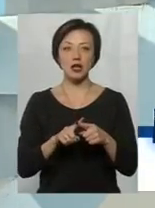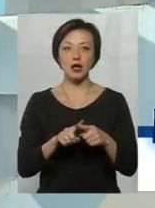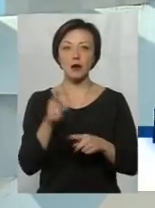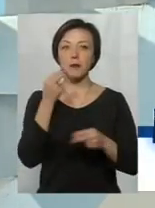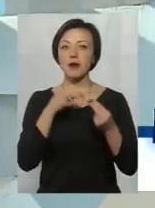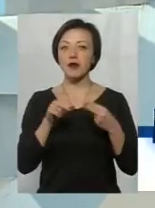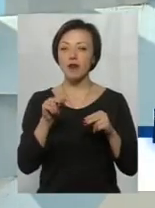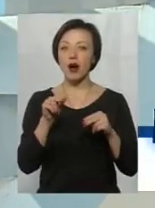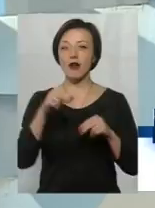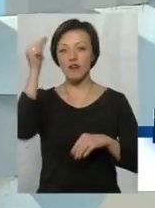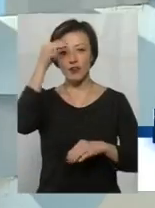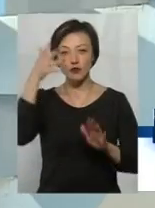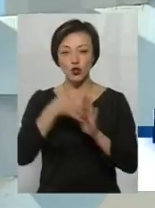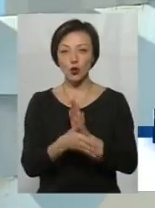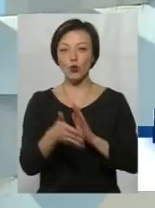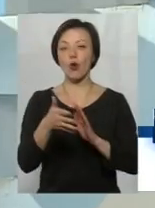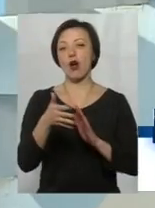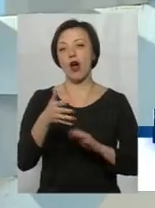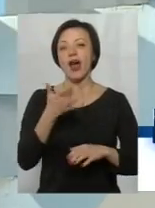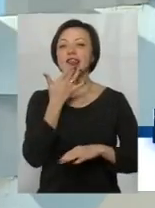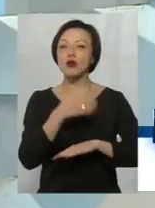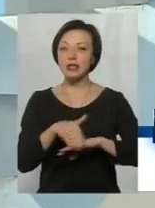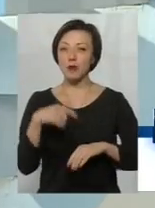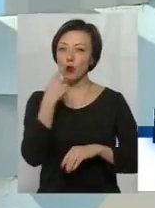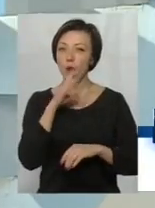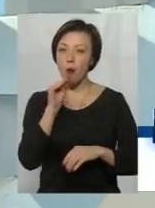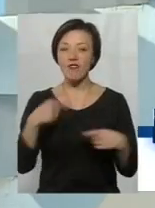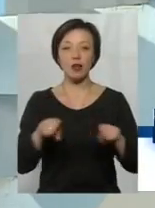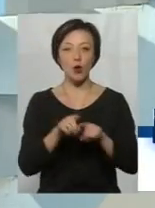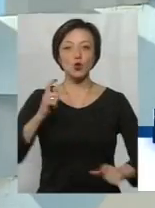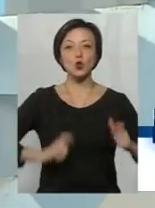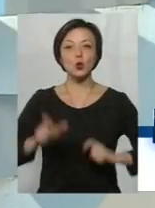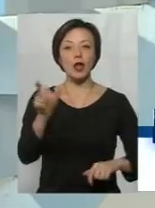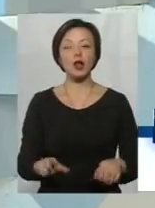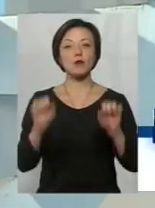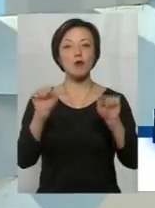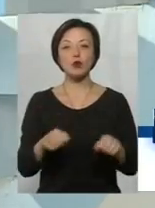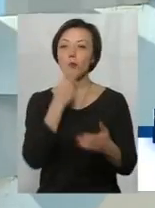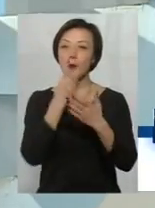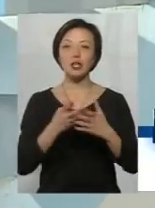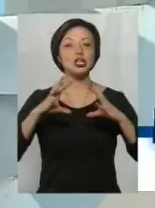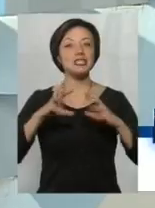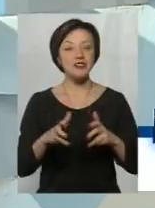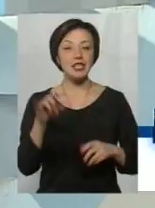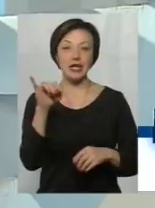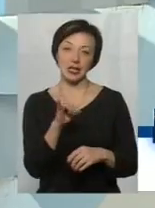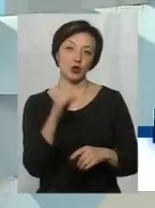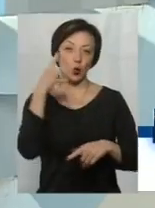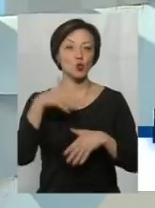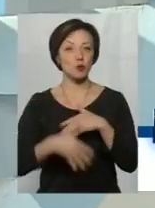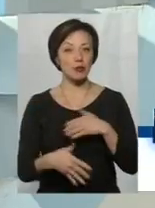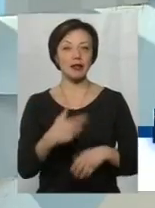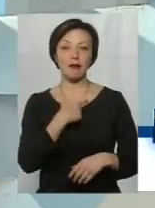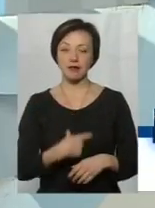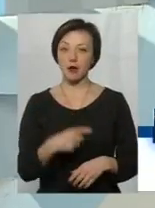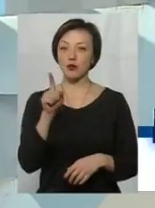досконаленню іноземної мови. Ну і плюс те, що студент зможе побачити світ, як кажуть, і зрозуміти для